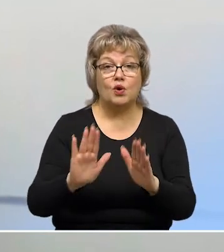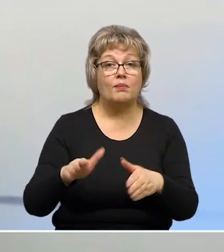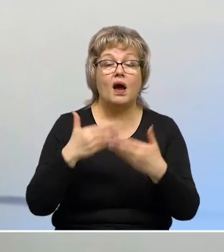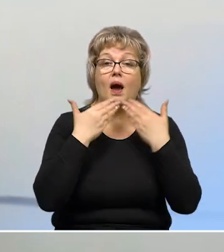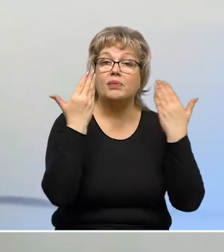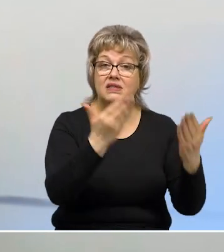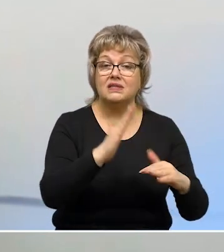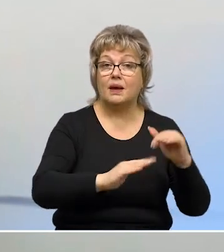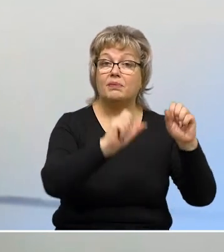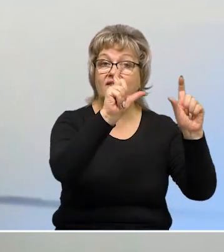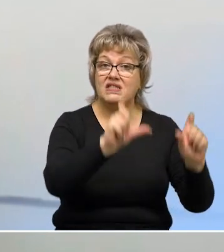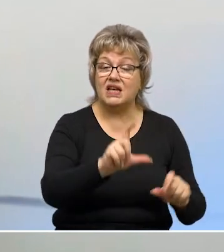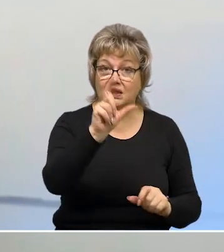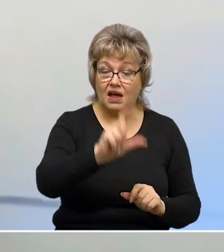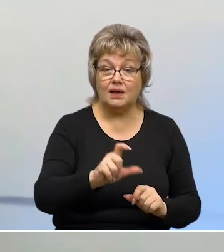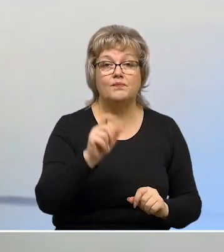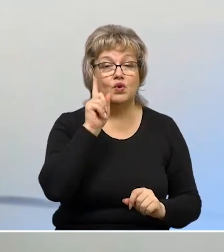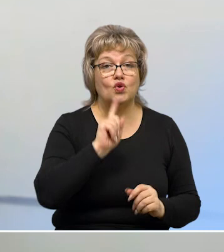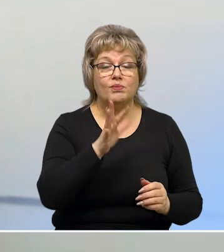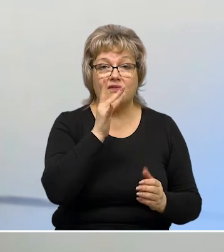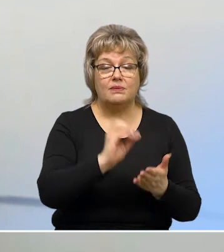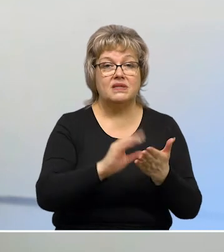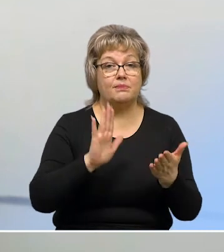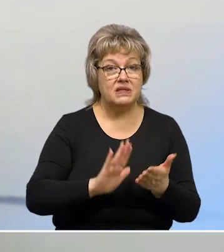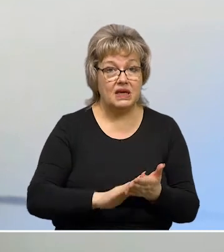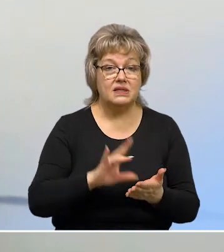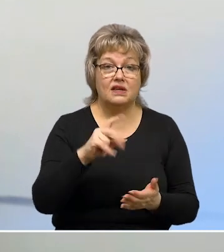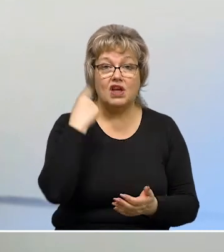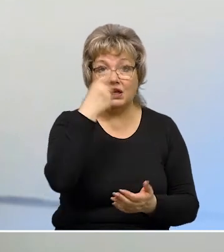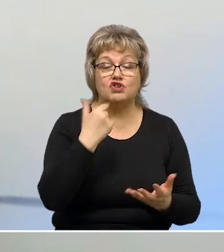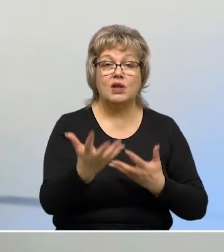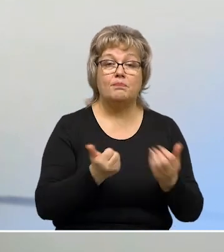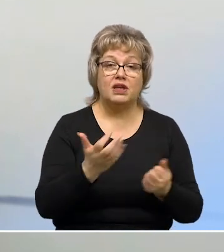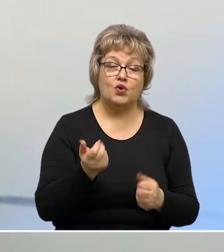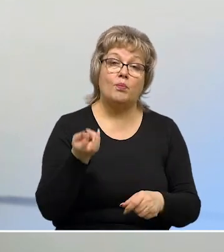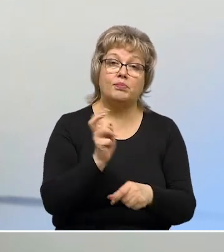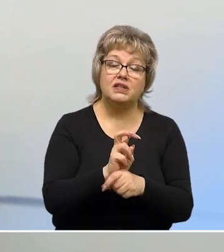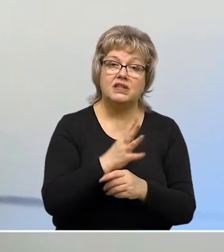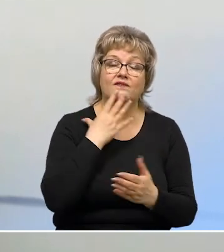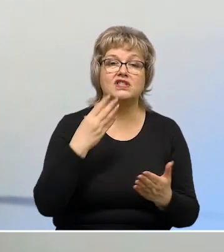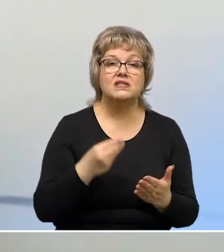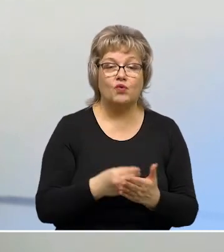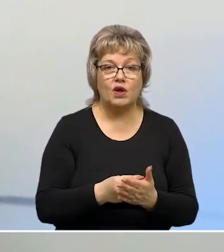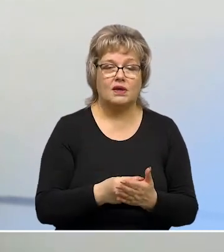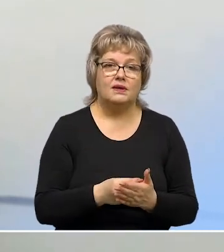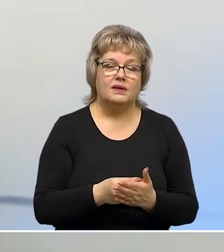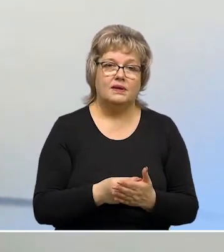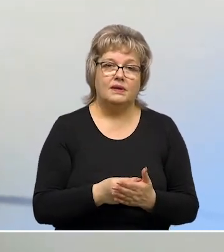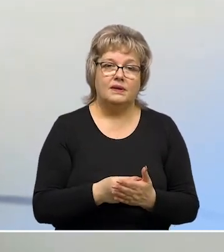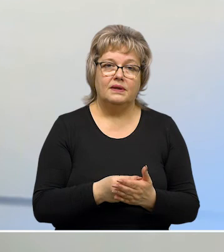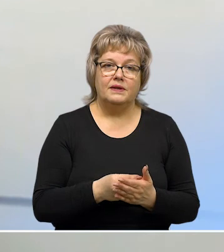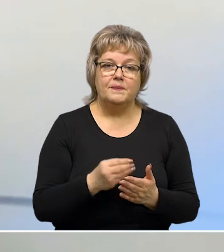рекомендуем обратиться уже к профессионалу и в удобное время записаться на личный прием, прийти с условием мер